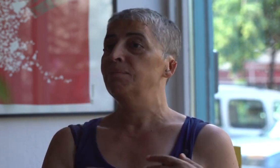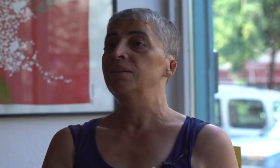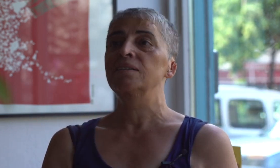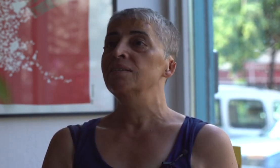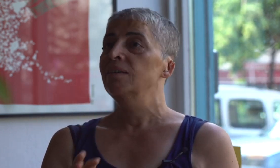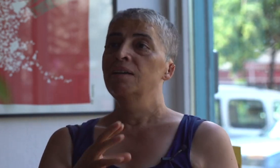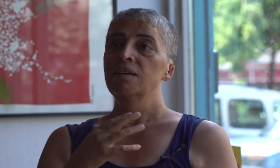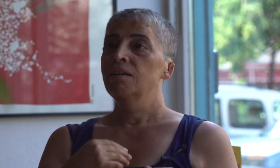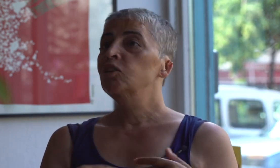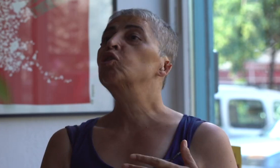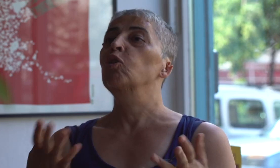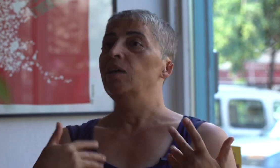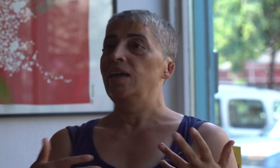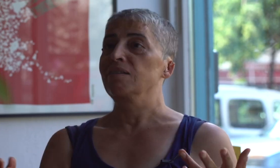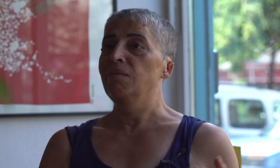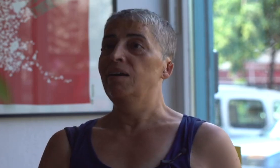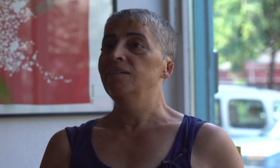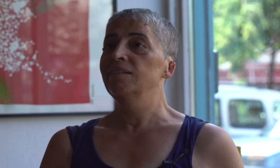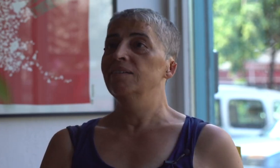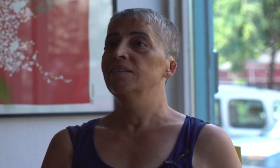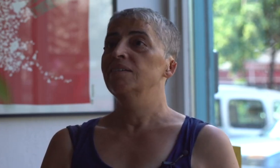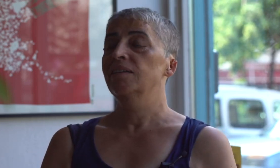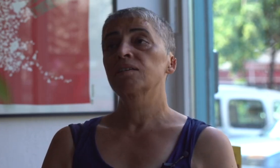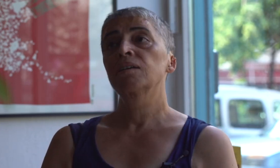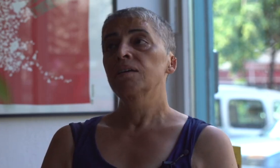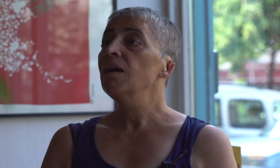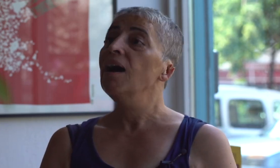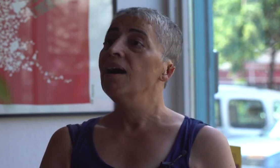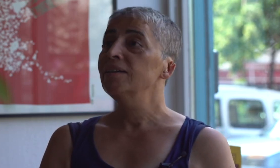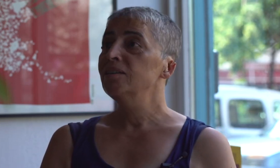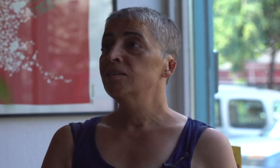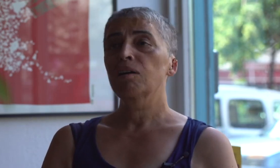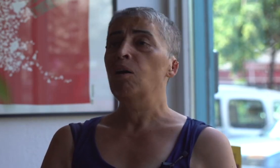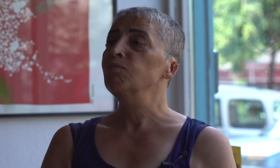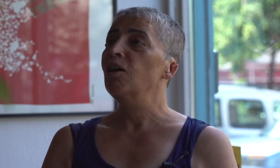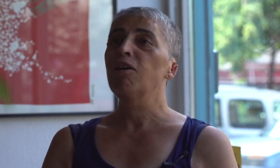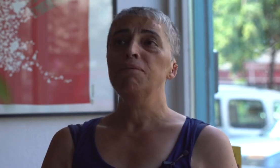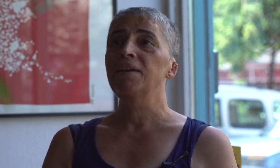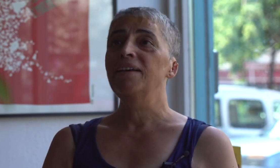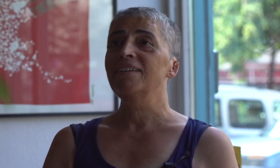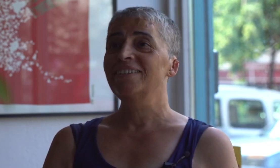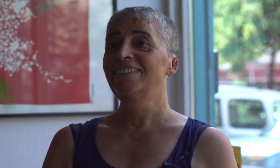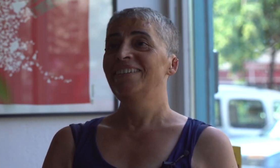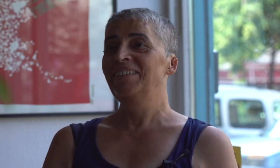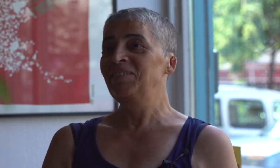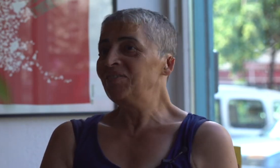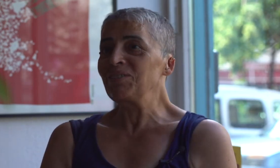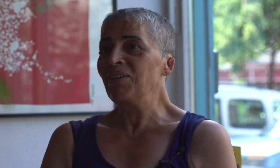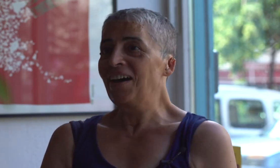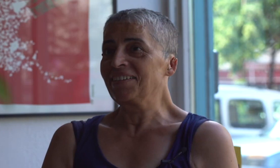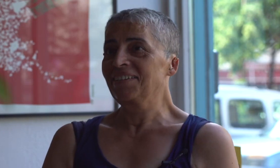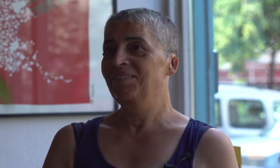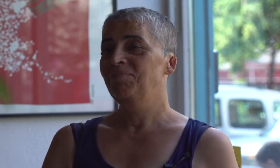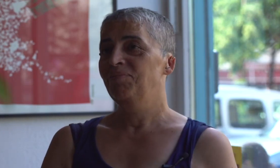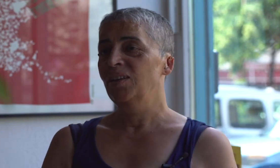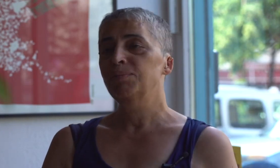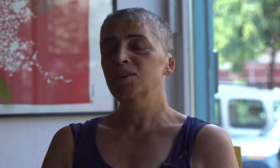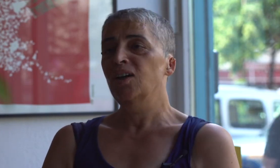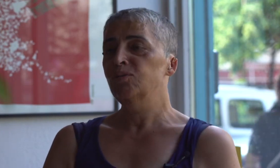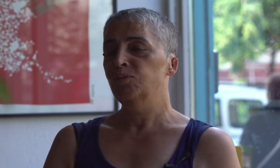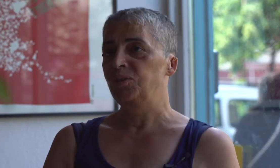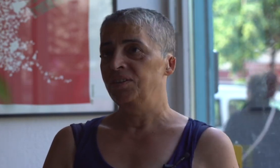mich. Normalerweise bin ich, ich schlucke erstmal, ne? Dann sage ich, ja, da kommst du auch mit. Das war's.